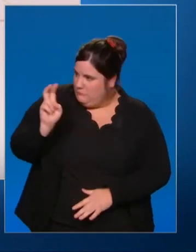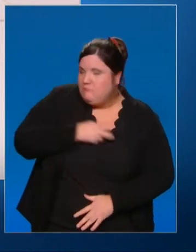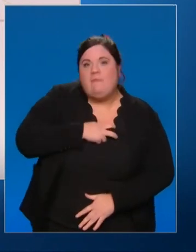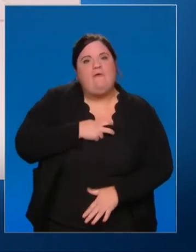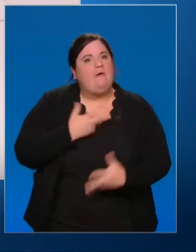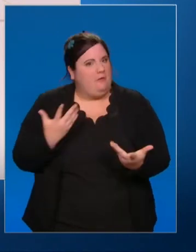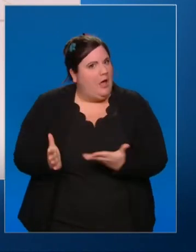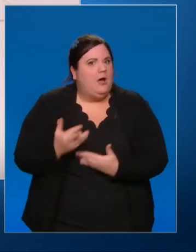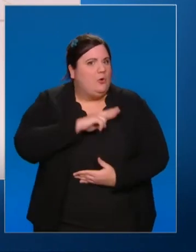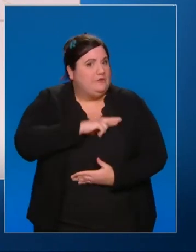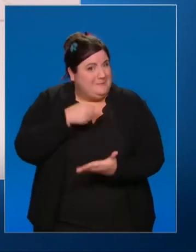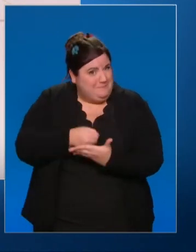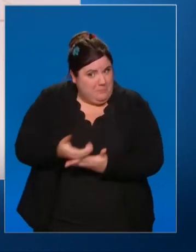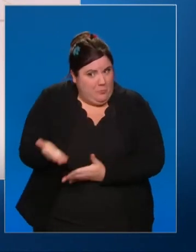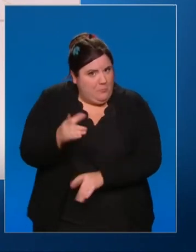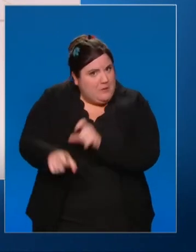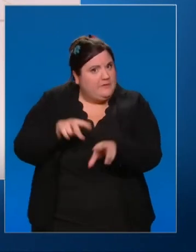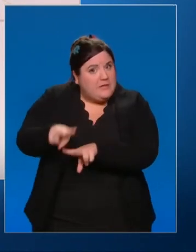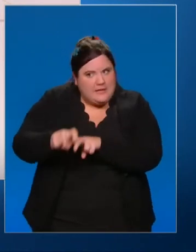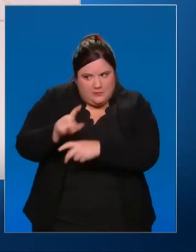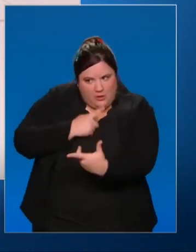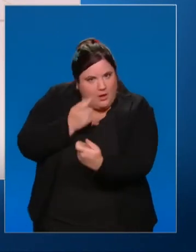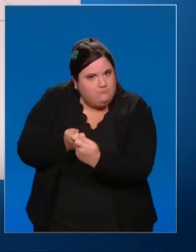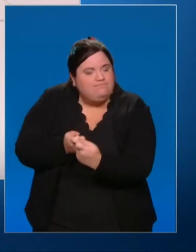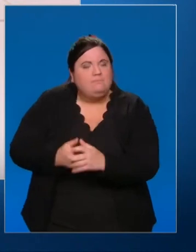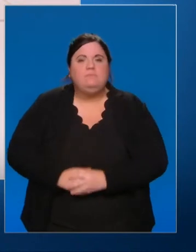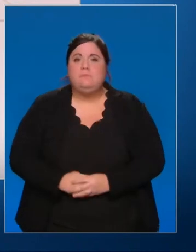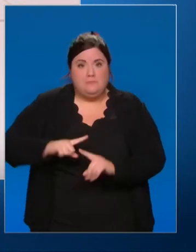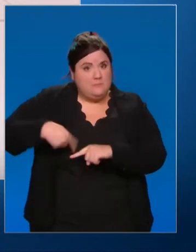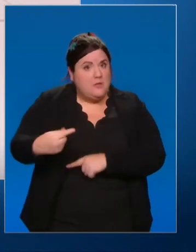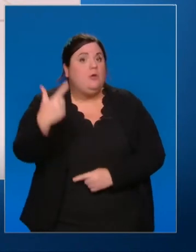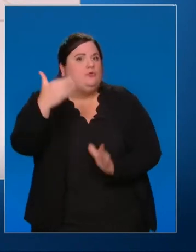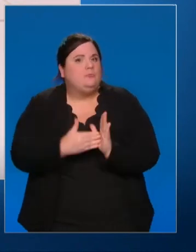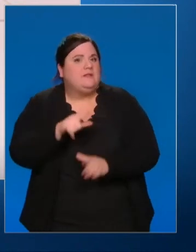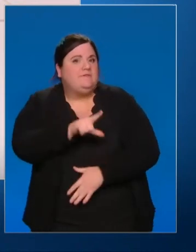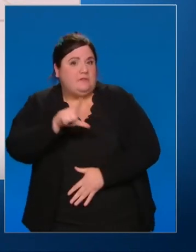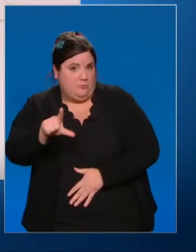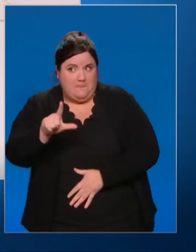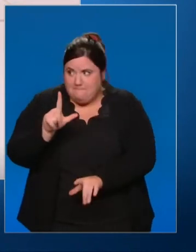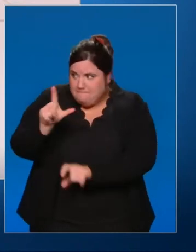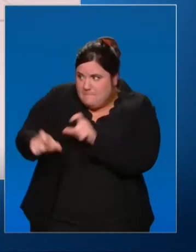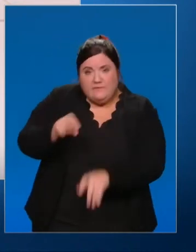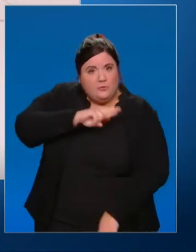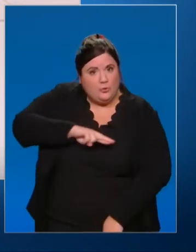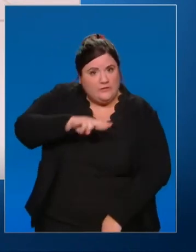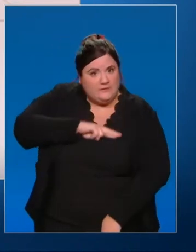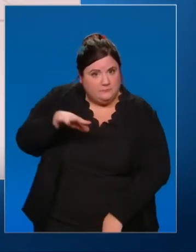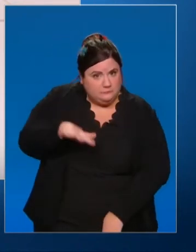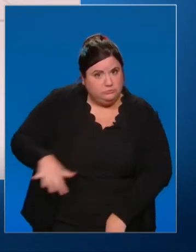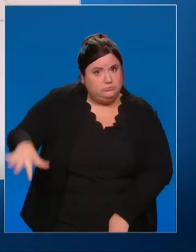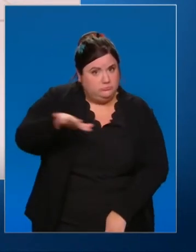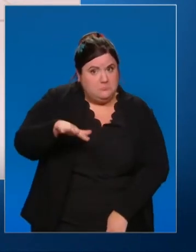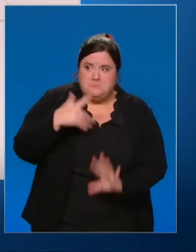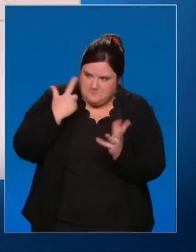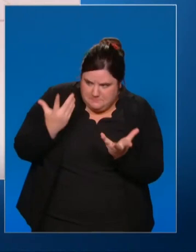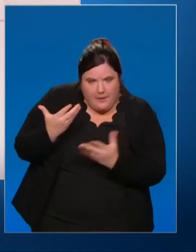dès 2022, il faudra, pour préserver les pensions de nos retraités et la solidarité entre nos